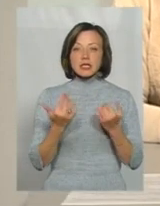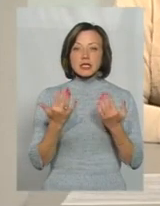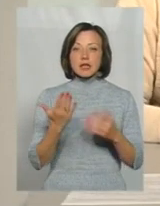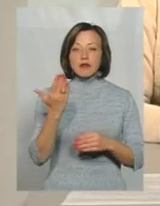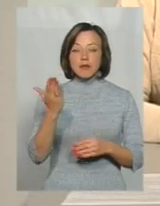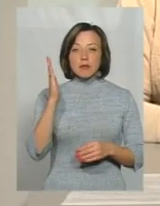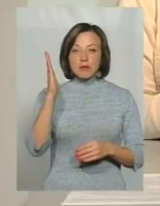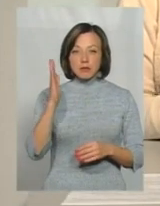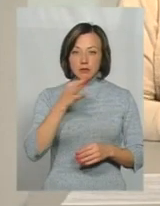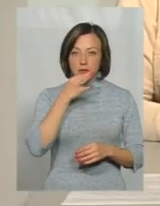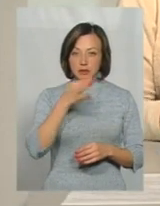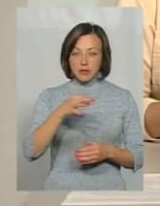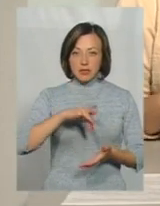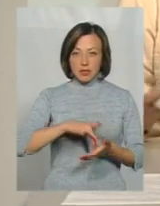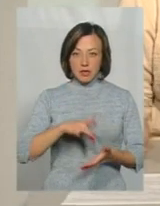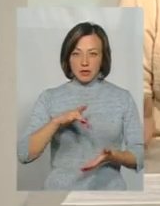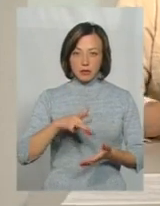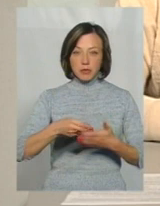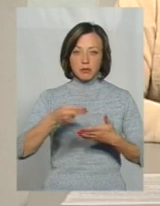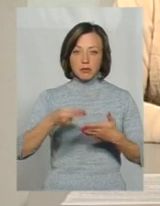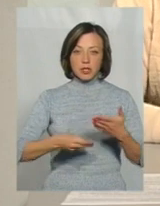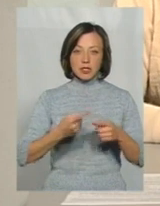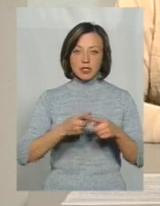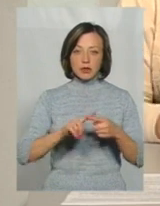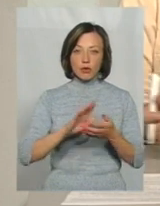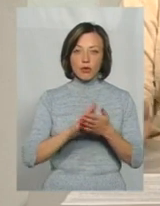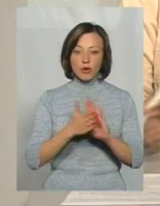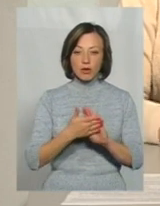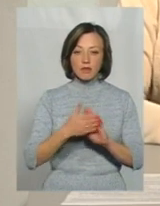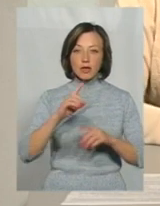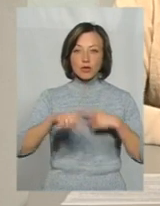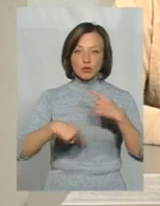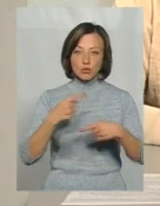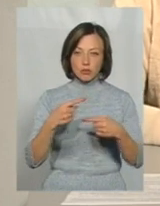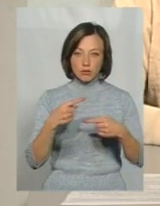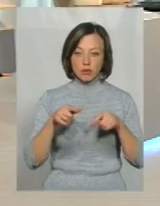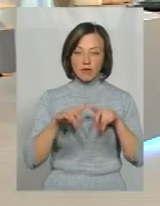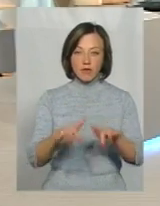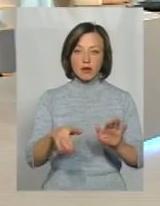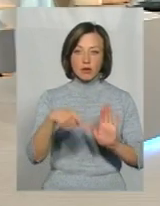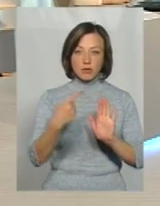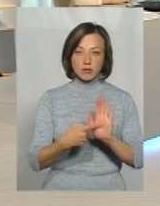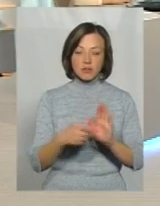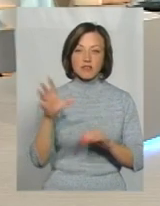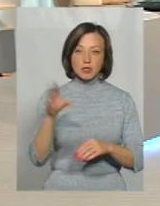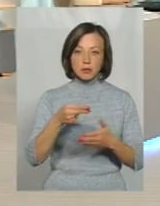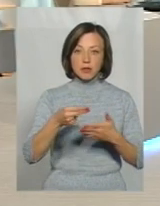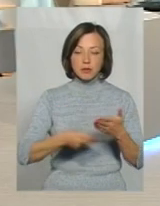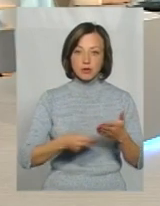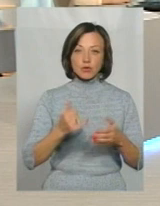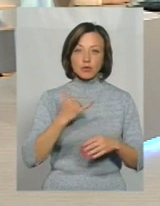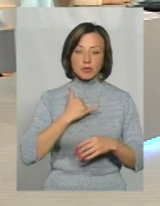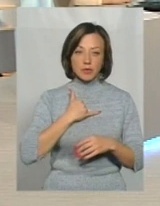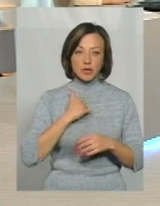прогнозуєте, що центрів все ж таки підпишуть ці договори от вже в наступну хвилю? В наступну хвилю підпишуть усі, от мене,